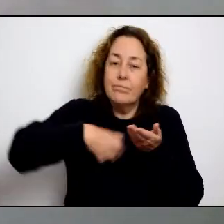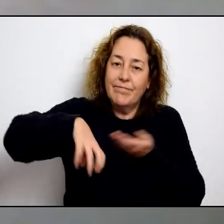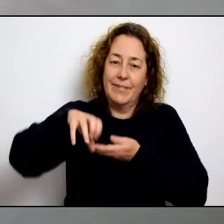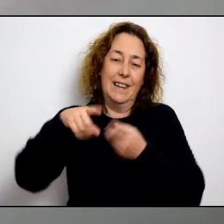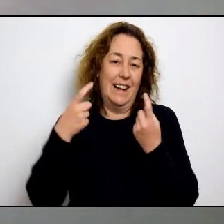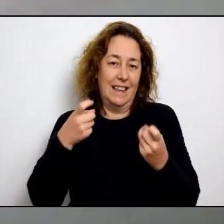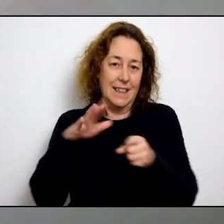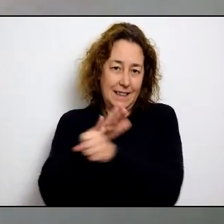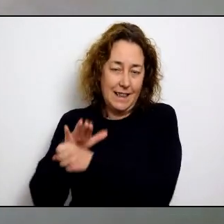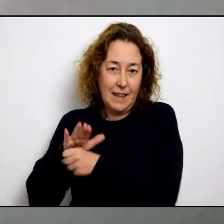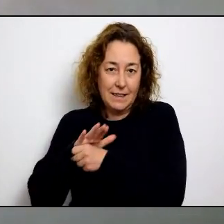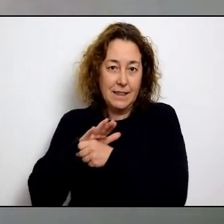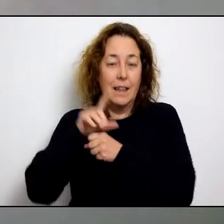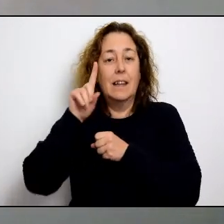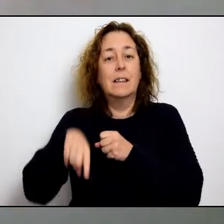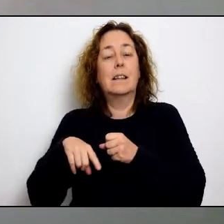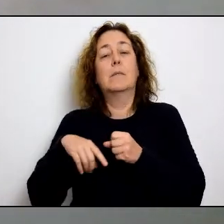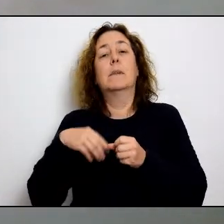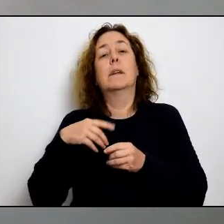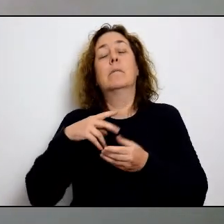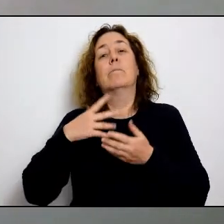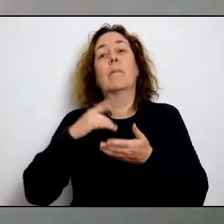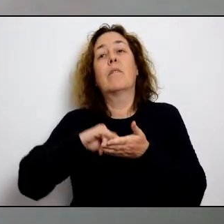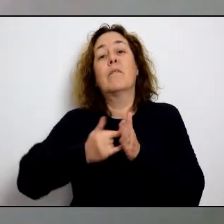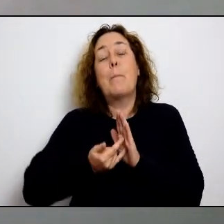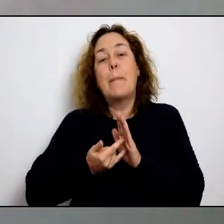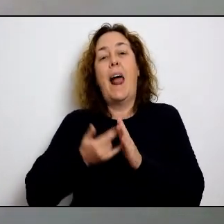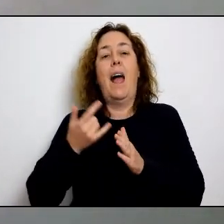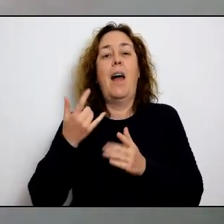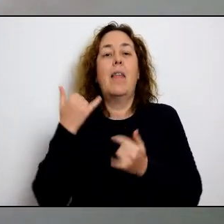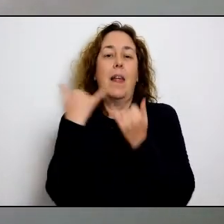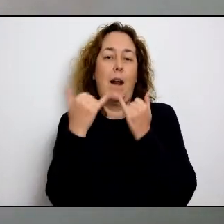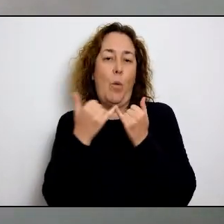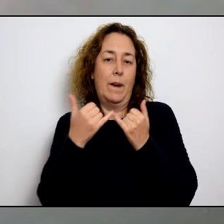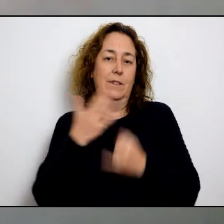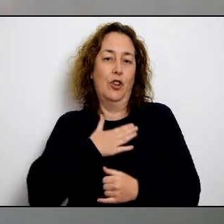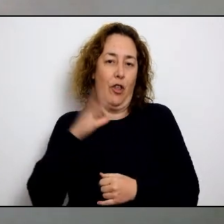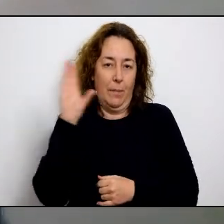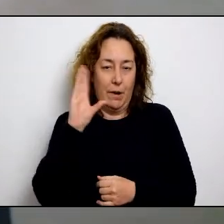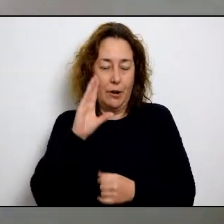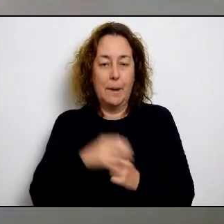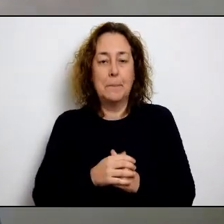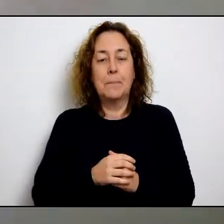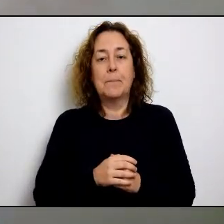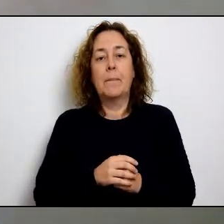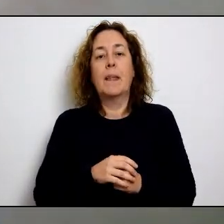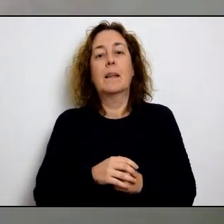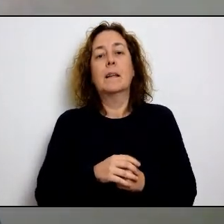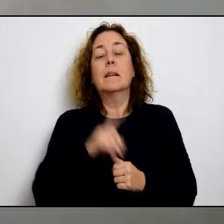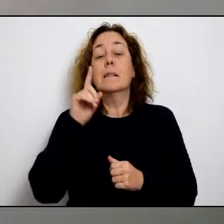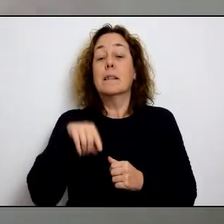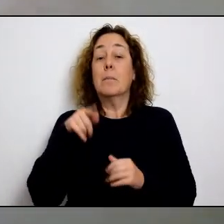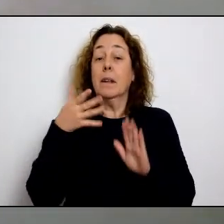Insular redirigir també els nostres pressuposts ordinaris del 2020 en aquestes necessitats i mirar de fer com un